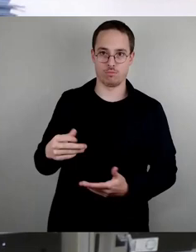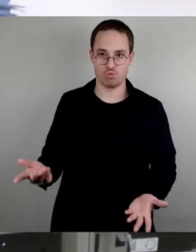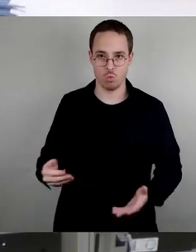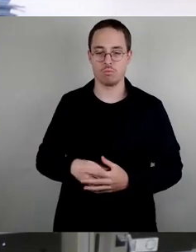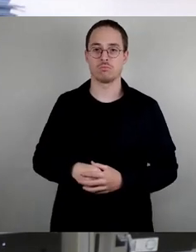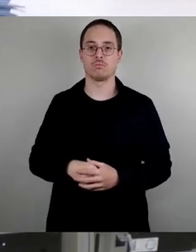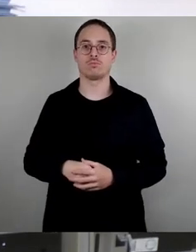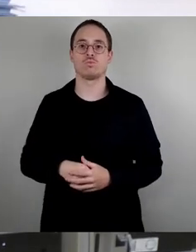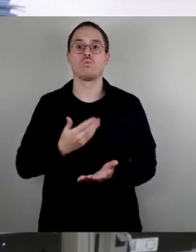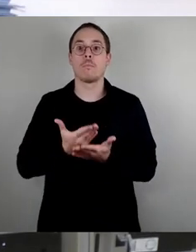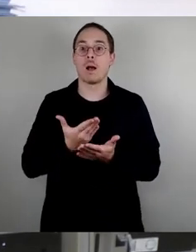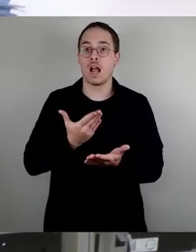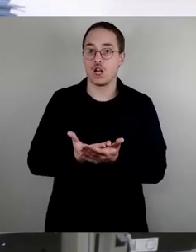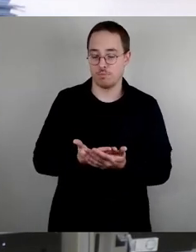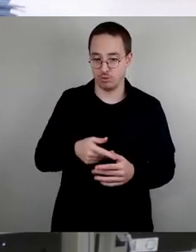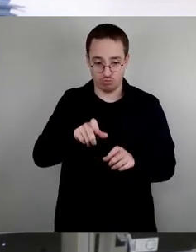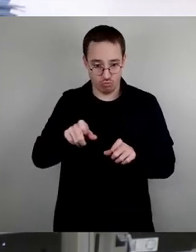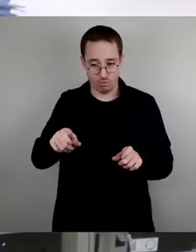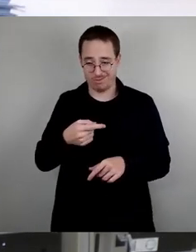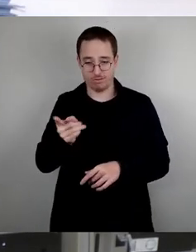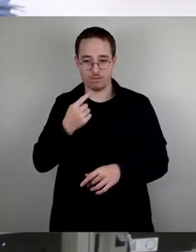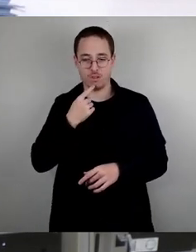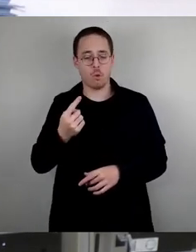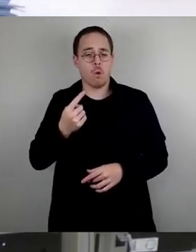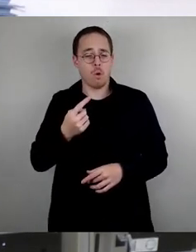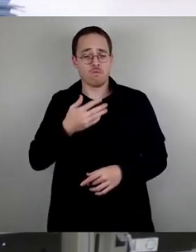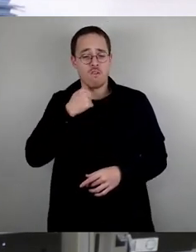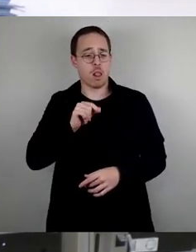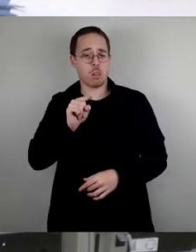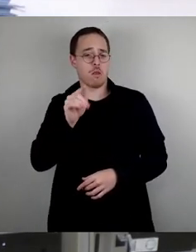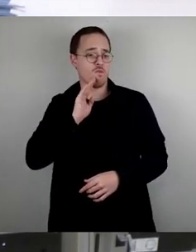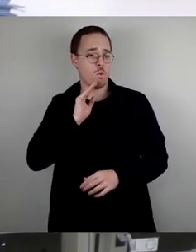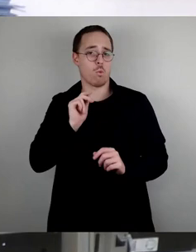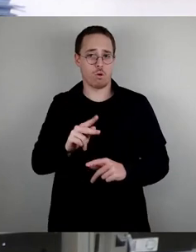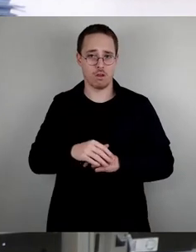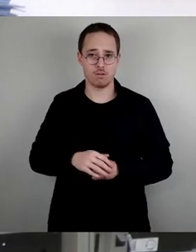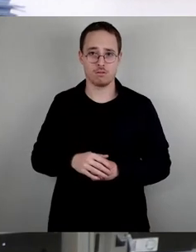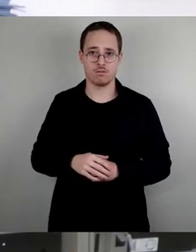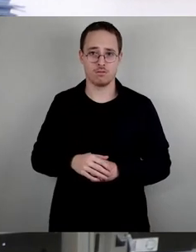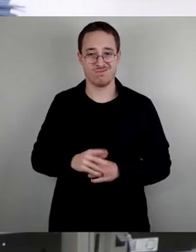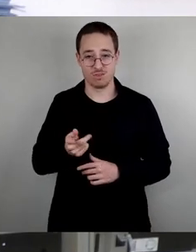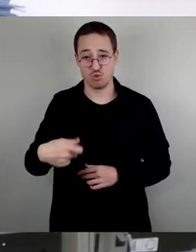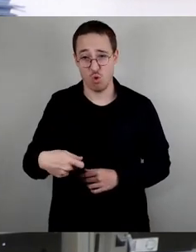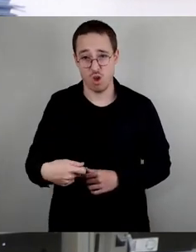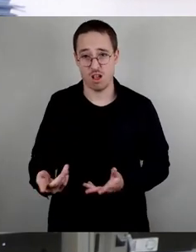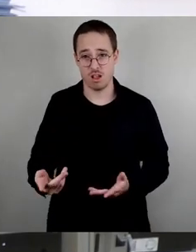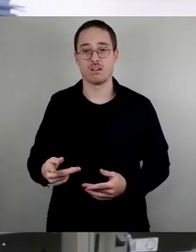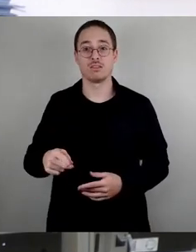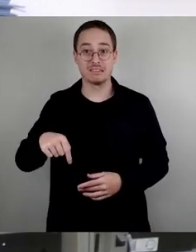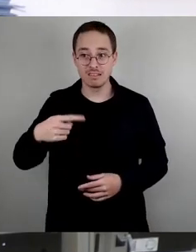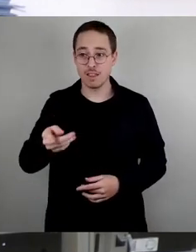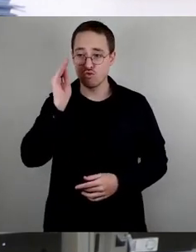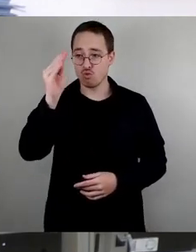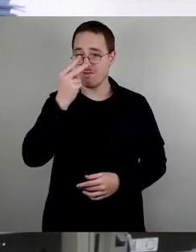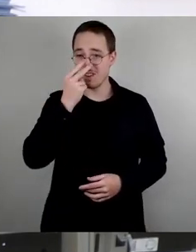Stadtzentrum überhaupt selbst leisten zu können, müssen sich die Vermietung dann künftig von der Stadt genehmigen lassen. So sieht